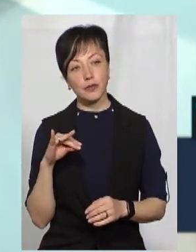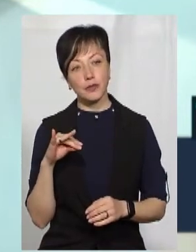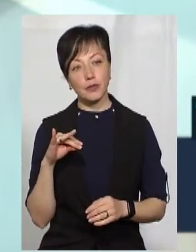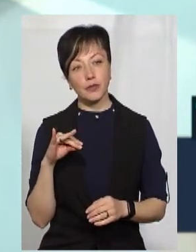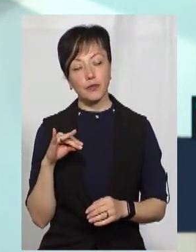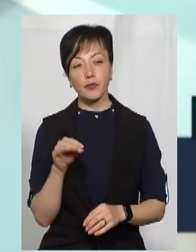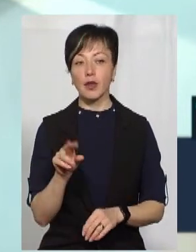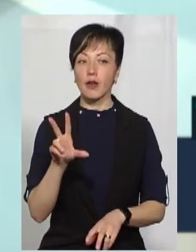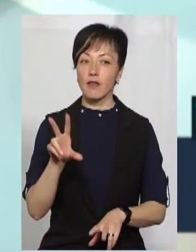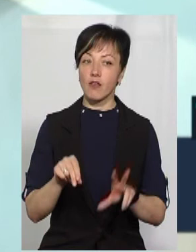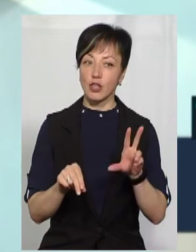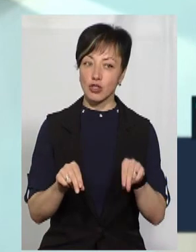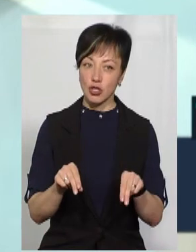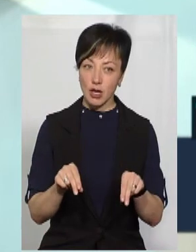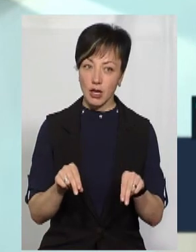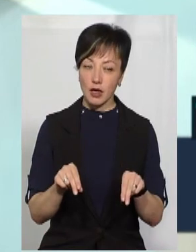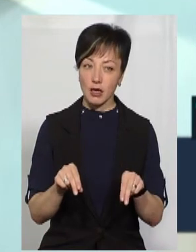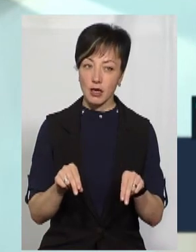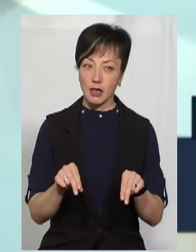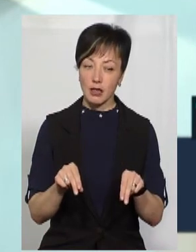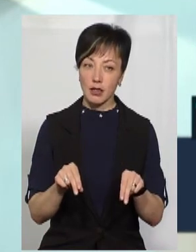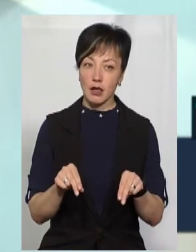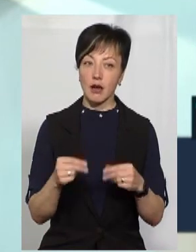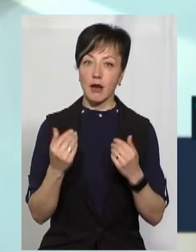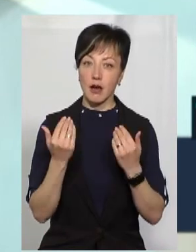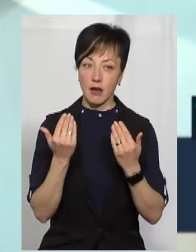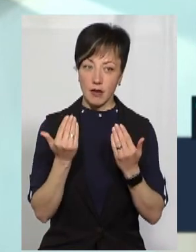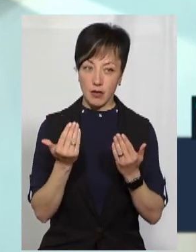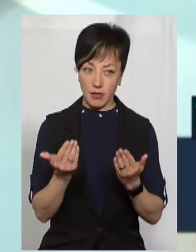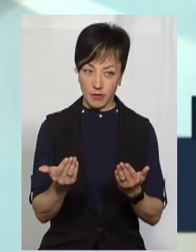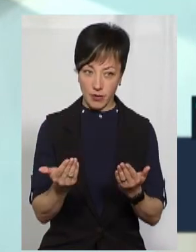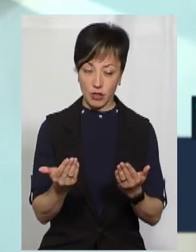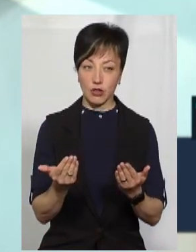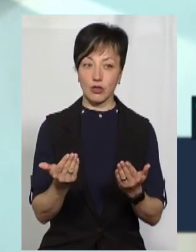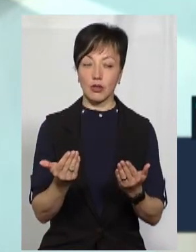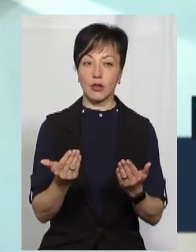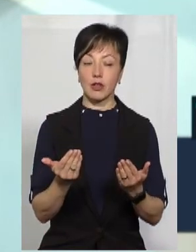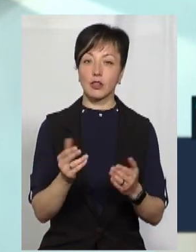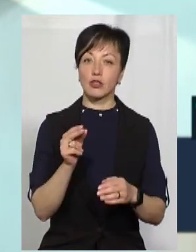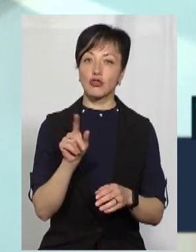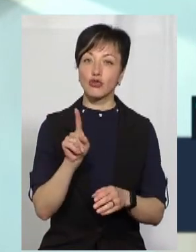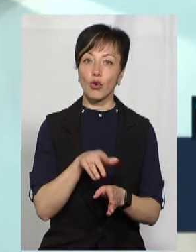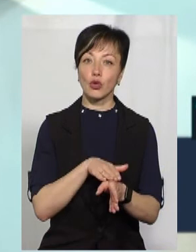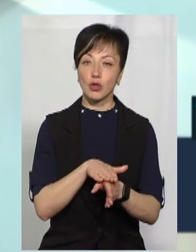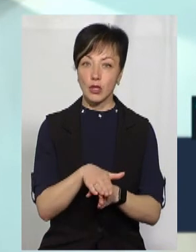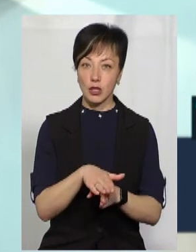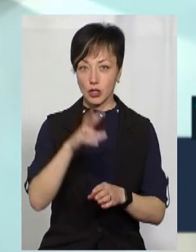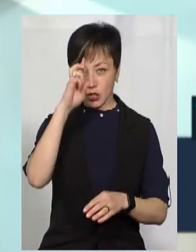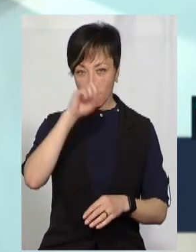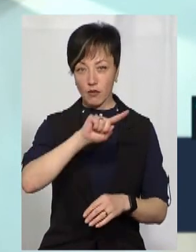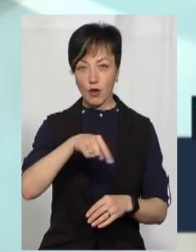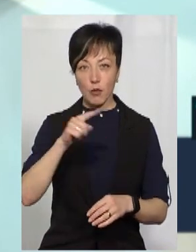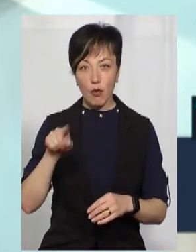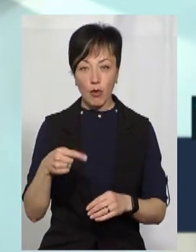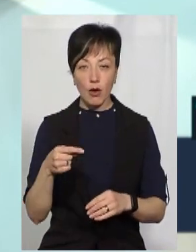Чи вважає ваш гість, що дотримано державними вимогами,